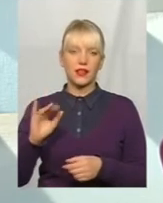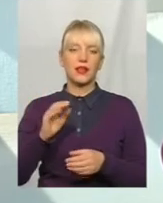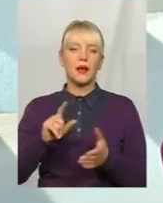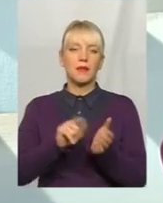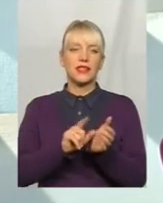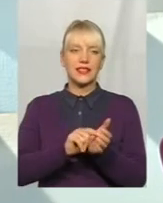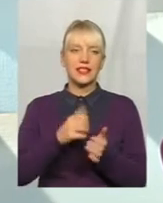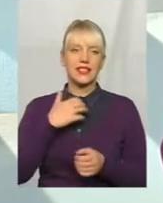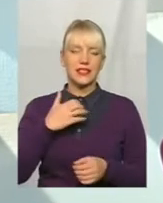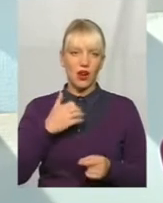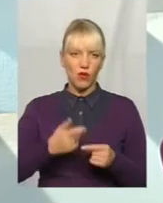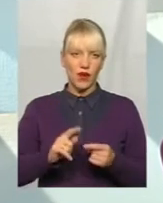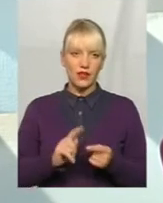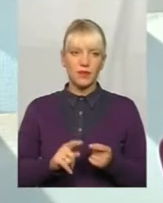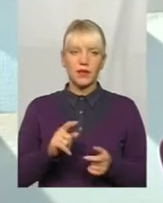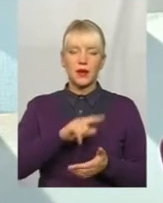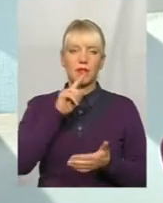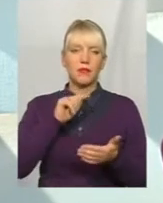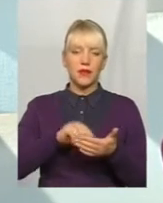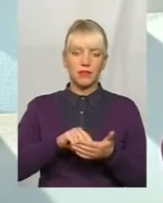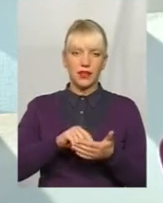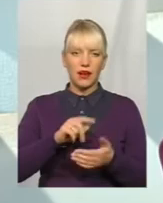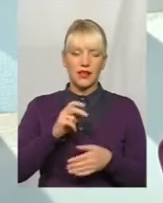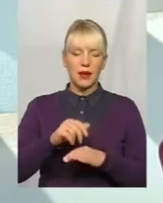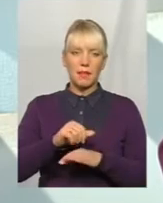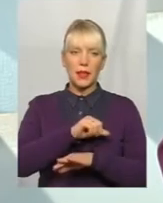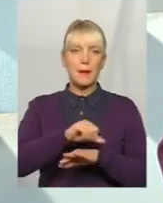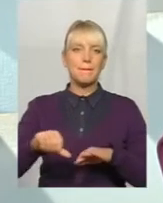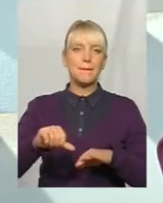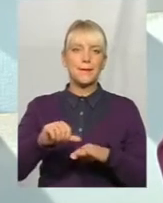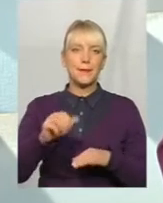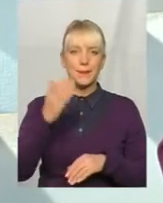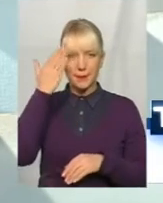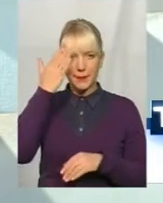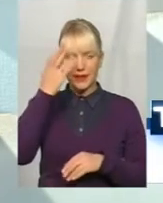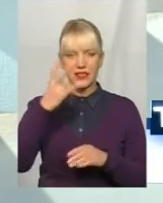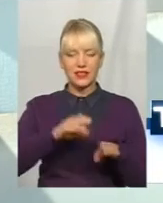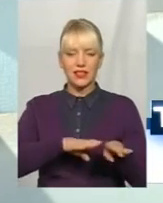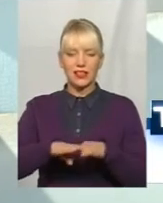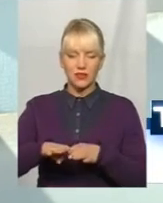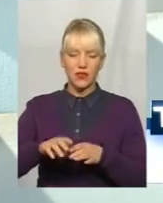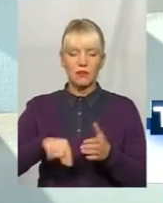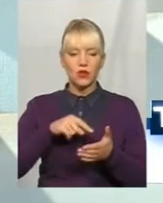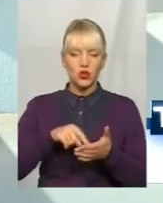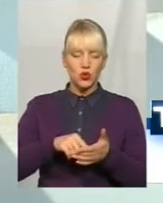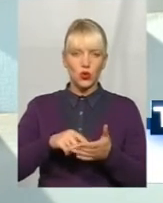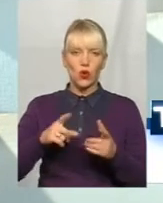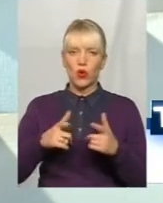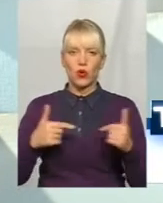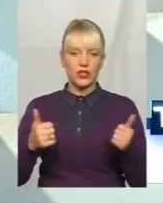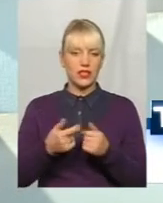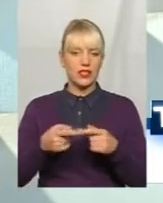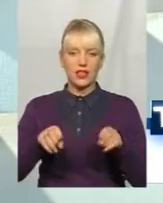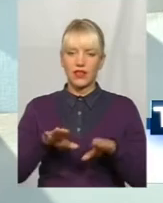черзі, так ввих словах сказати, питання митниці на рівні міської і громадської організації не вирішується, і ми звертаємося, даємо пропозиції до депутати